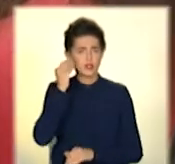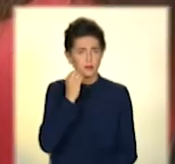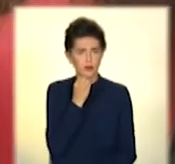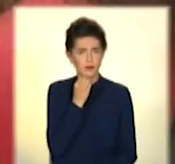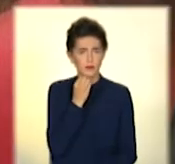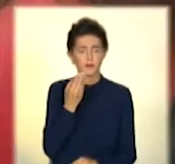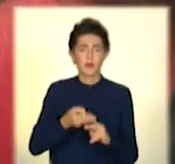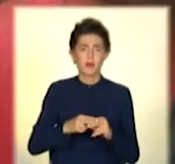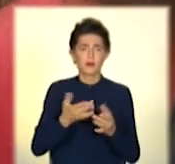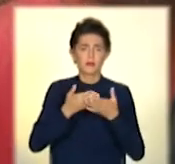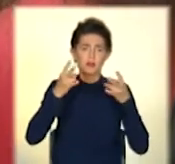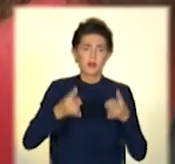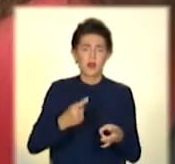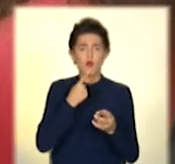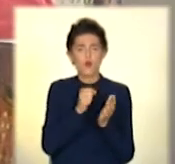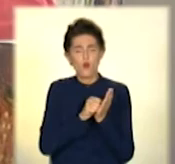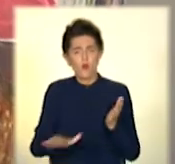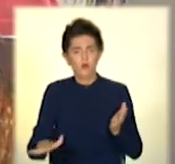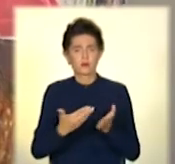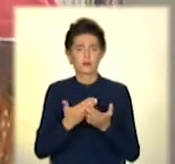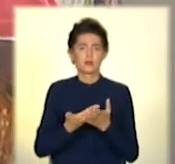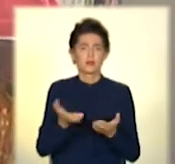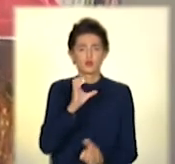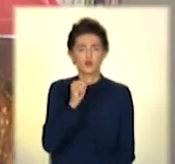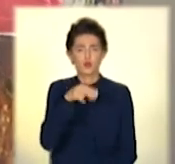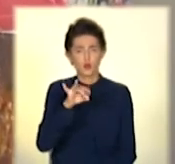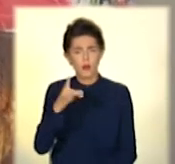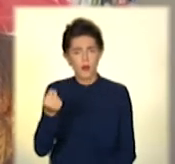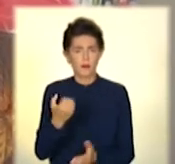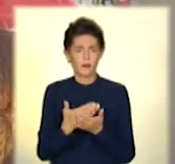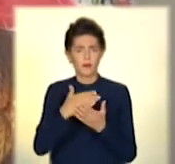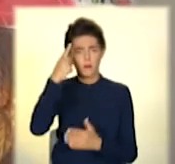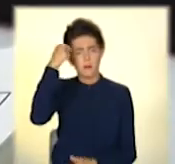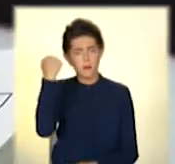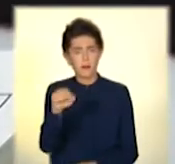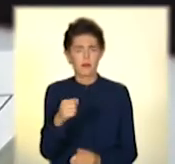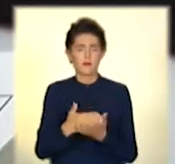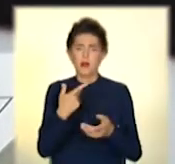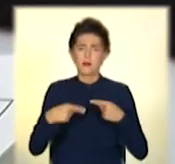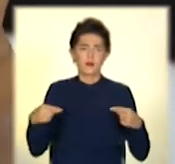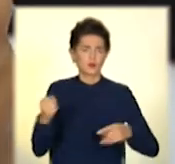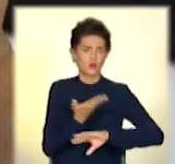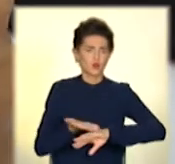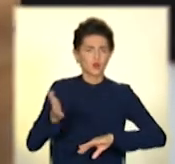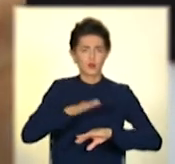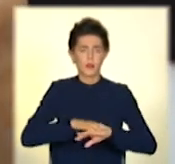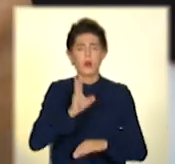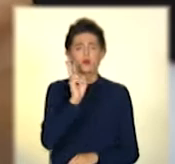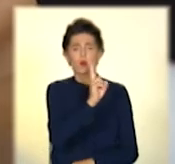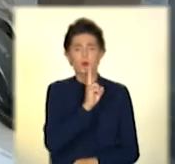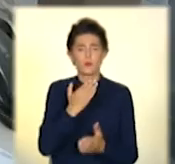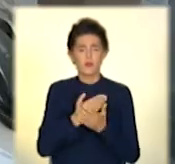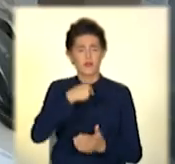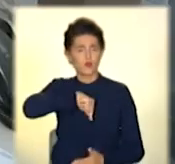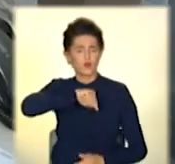будь-які травми, кровотеча, судоми, втрата свідомості та інші невідкладні стани. А ось тим, у кого загострилися хронічні